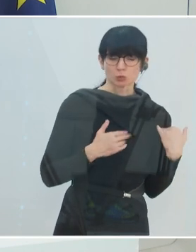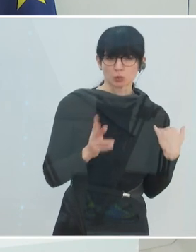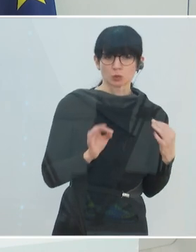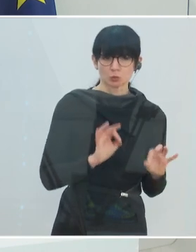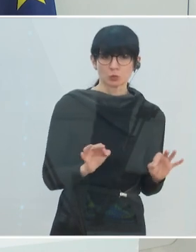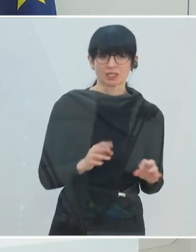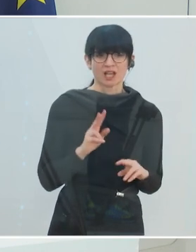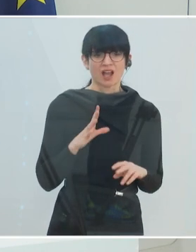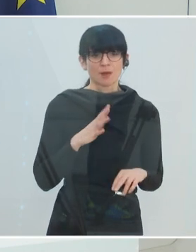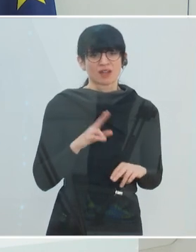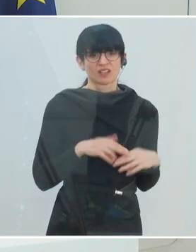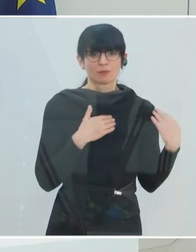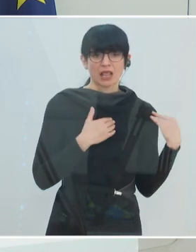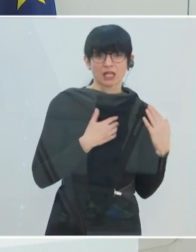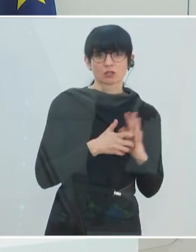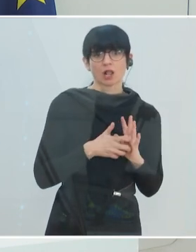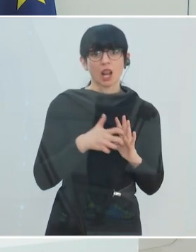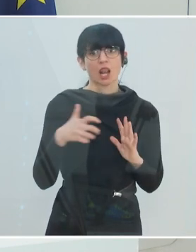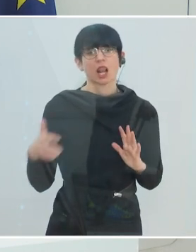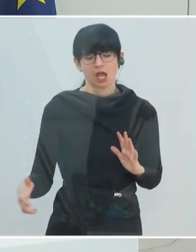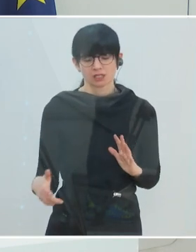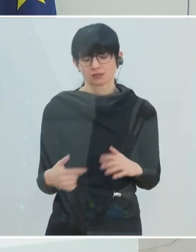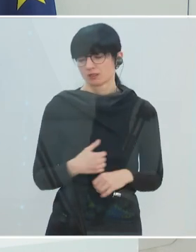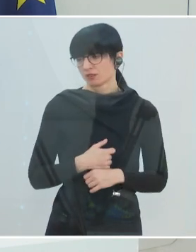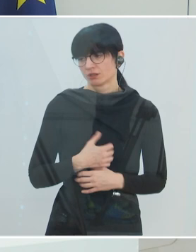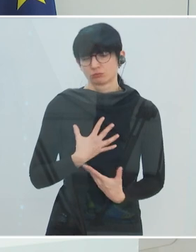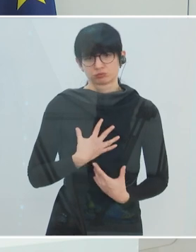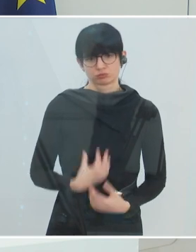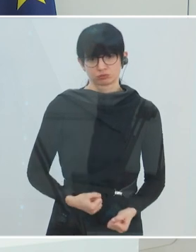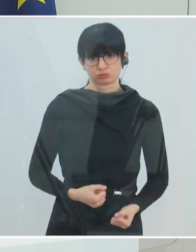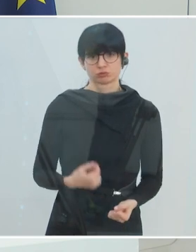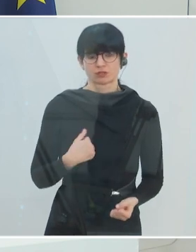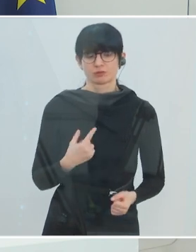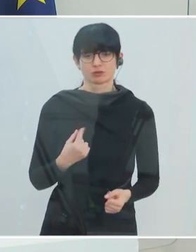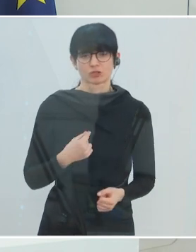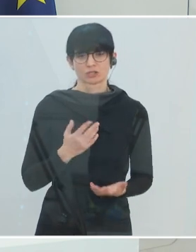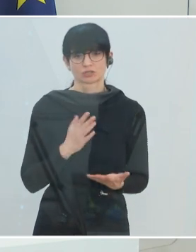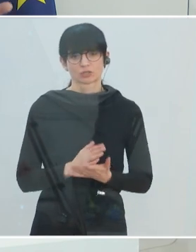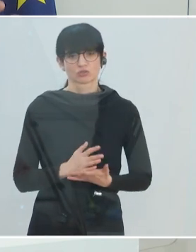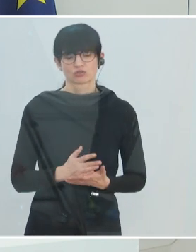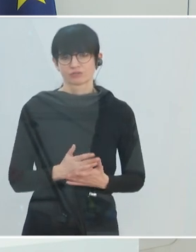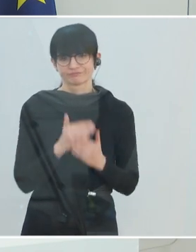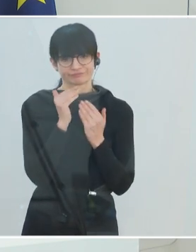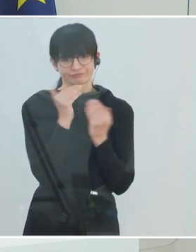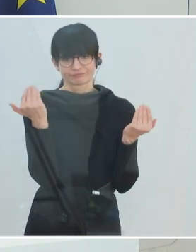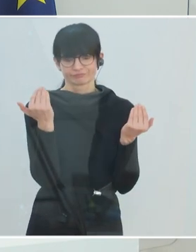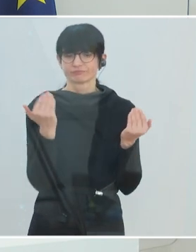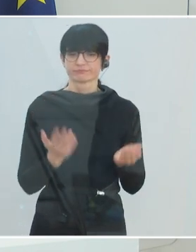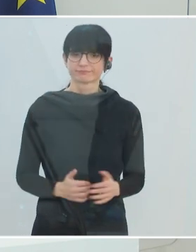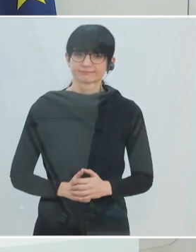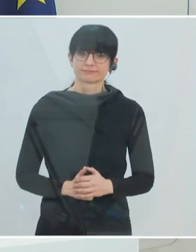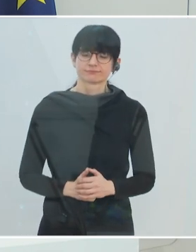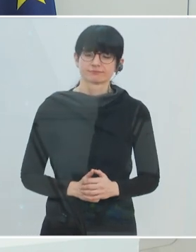länger dauernde Belastungen sehr schlecht aushalten. Es geht uns im wahrsten Sinn des Wortes die Luft aus. Und daher folgt immer